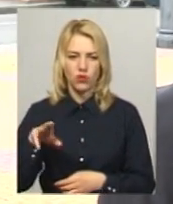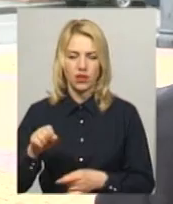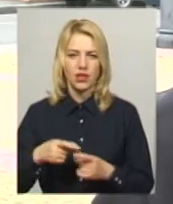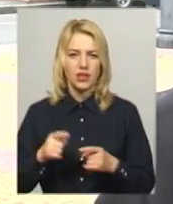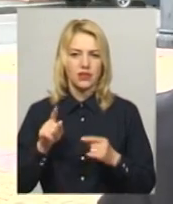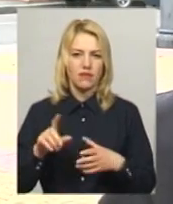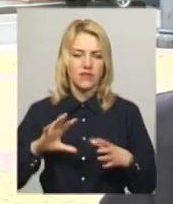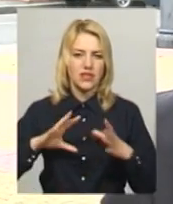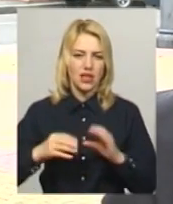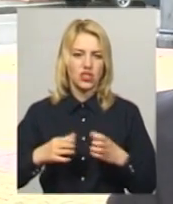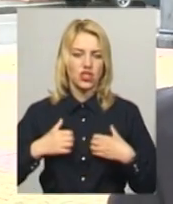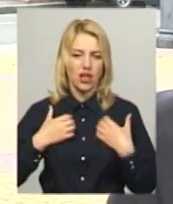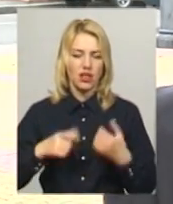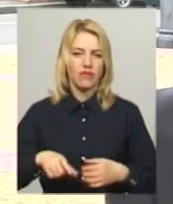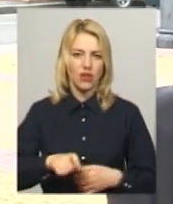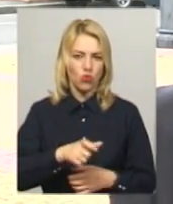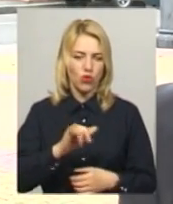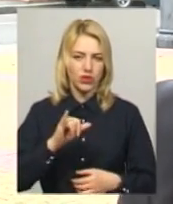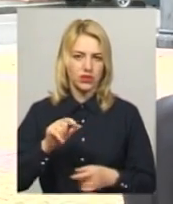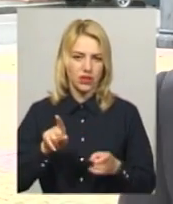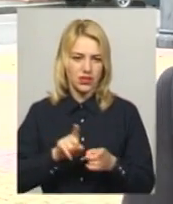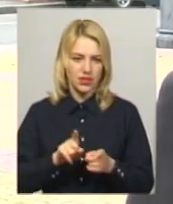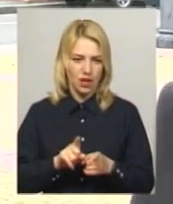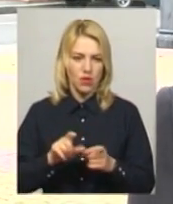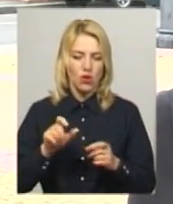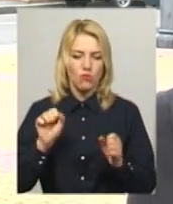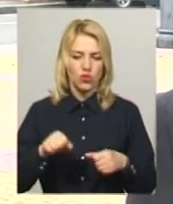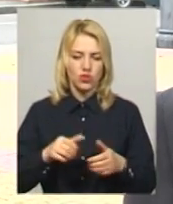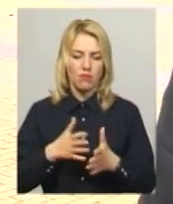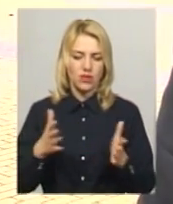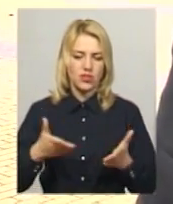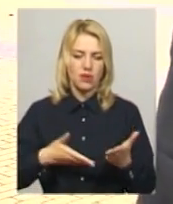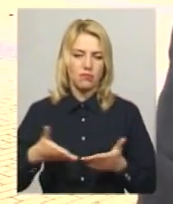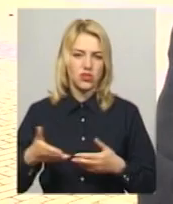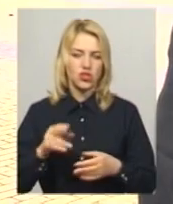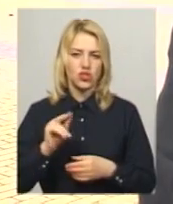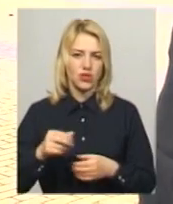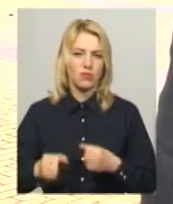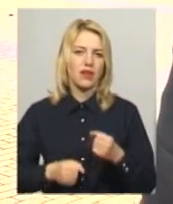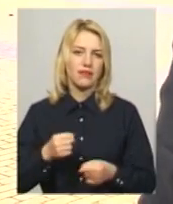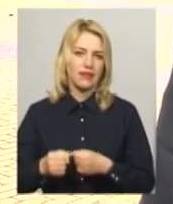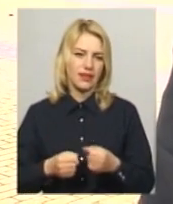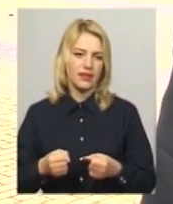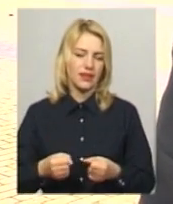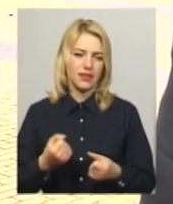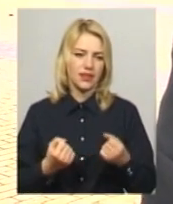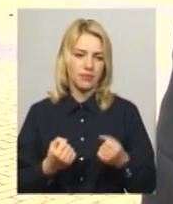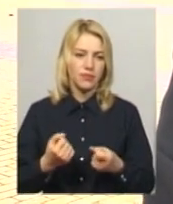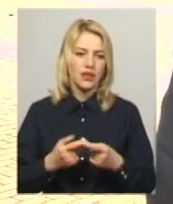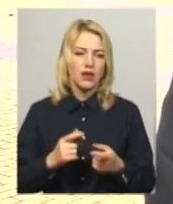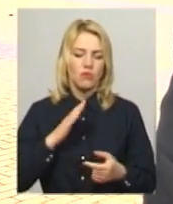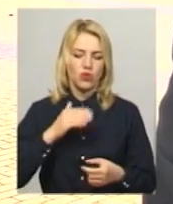Тобто там взагалі жахлива дорога і там так само можна більше йти пішки, ніж їхати. Мої колеги з такої великої потужної